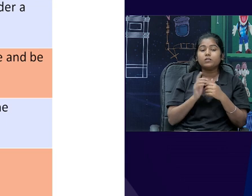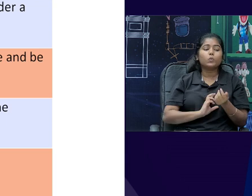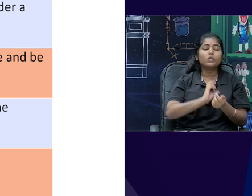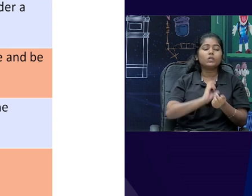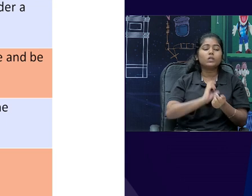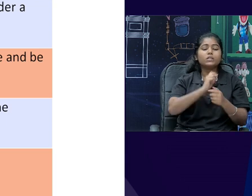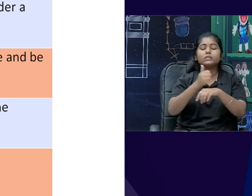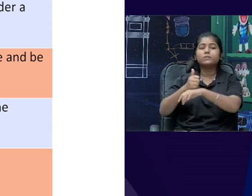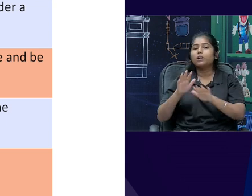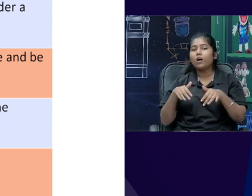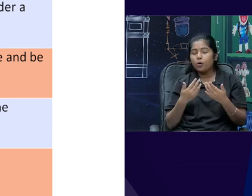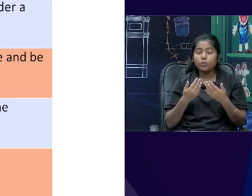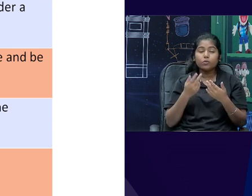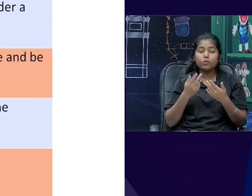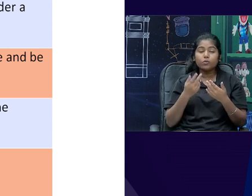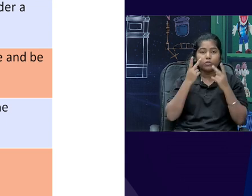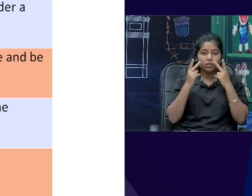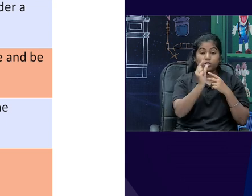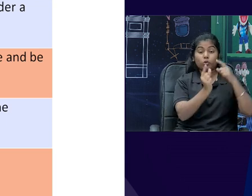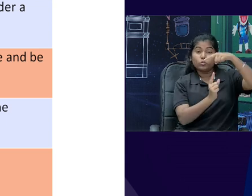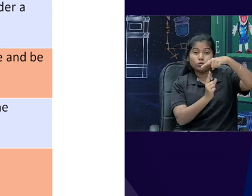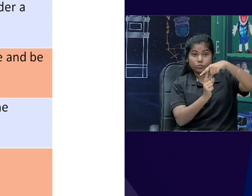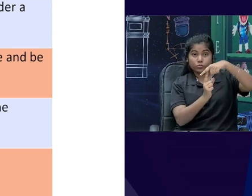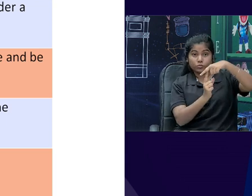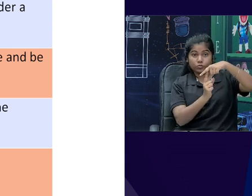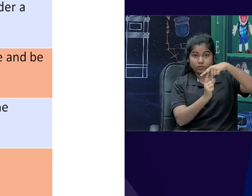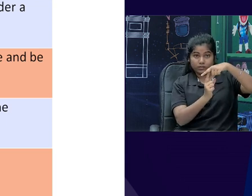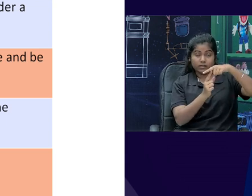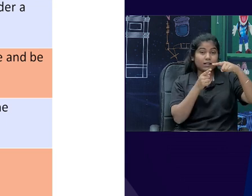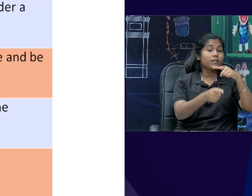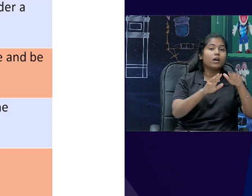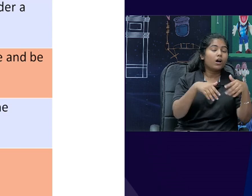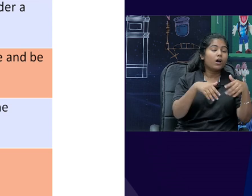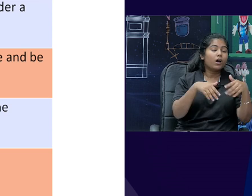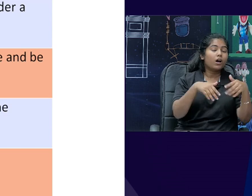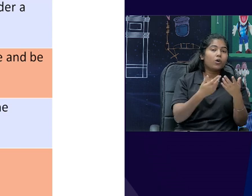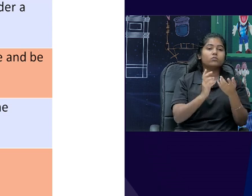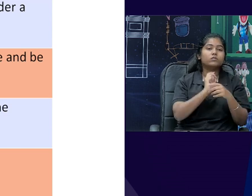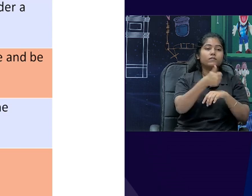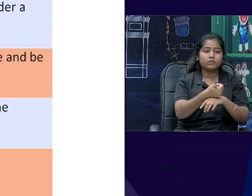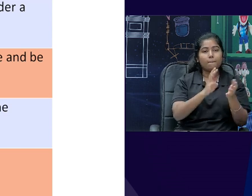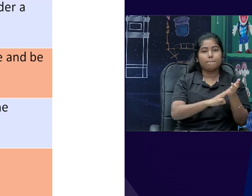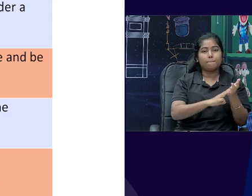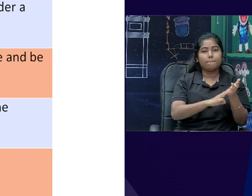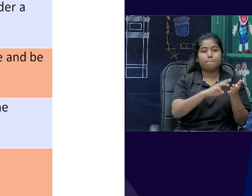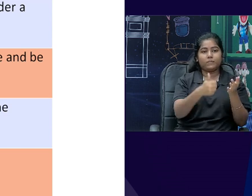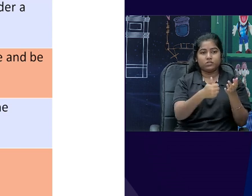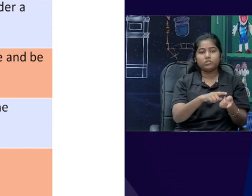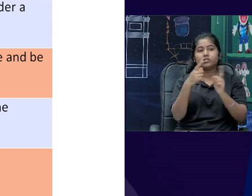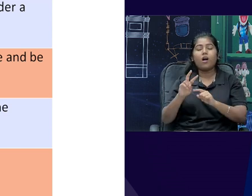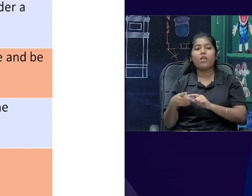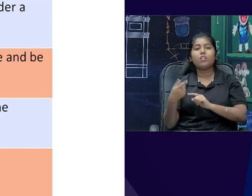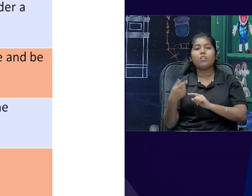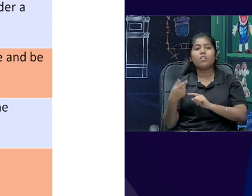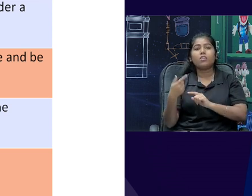established हुए departmental undertaking? एक ministry से, और यह जो statutory corporation, जिसका एक और नाम है public corporation,